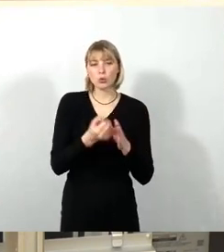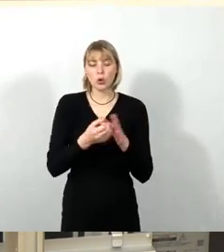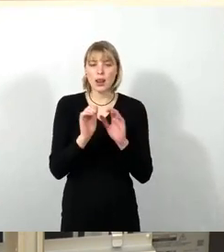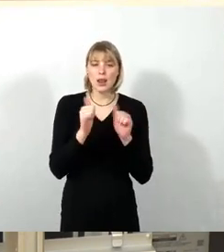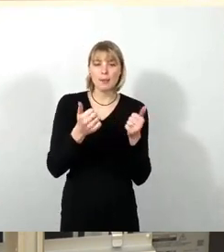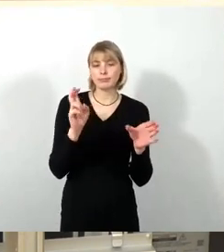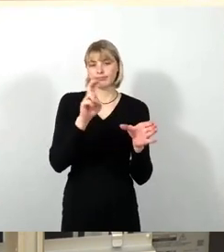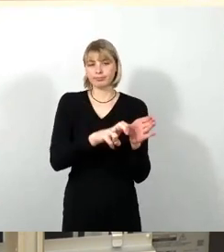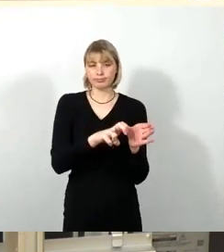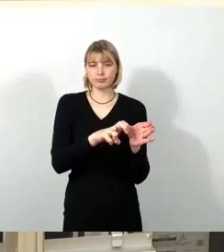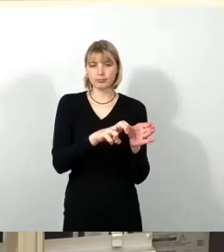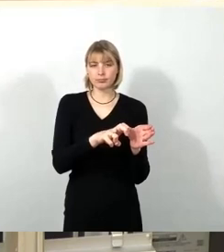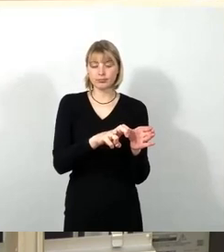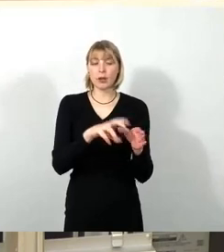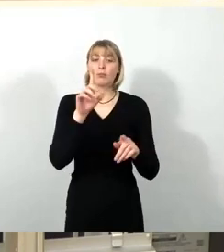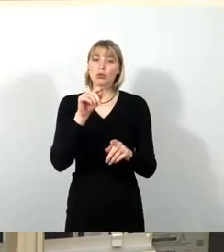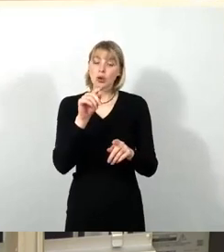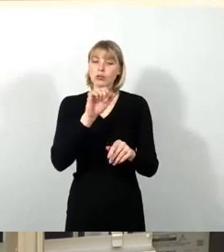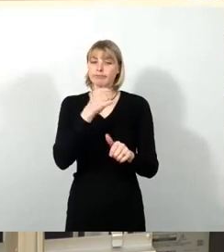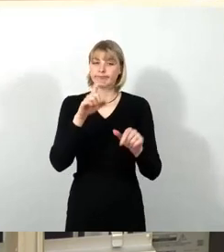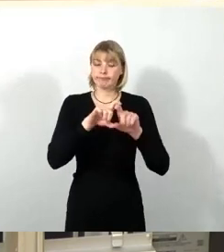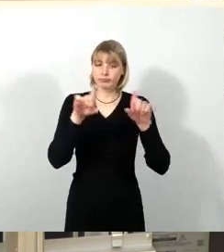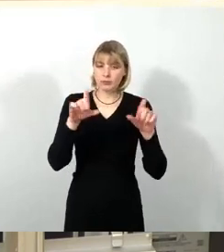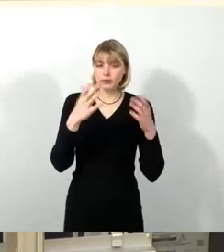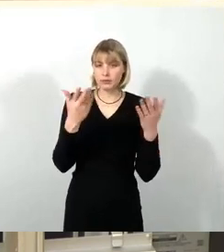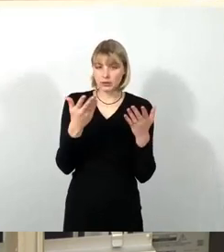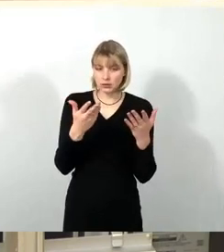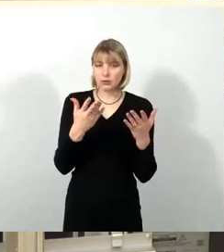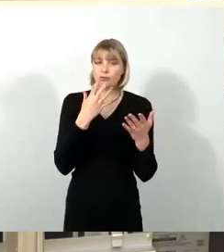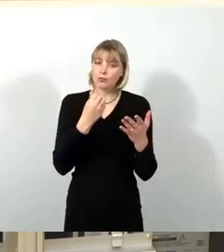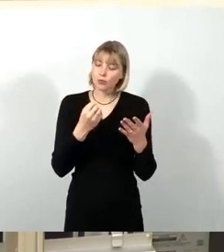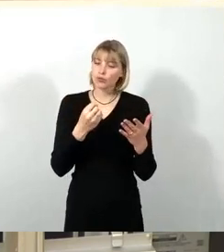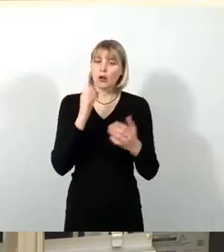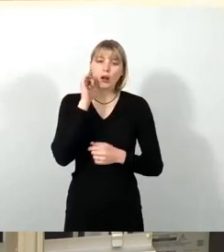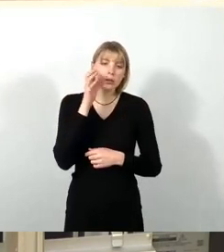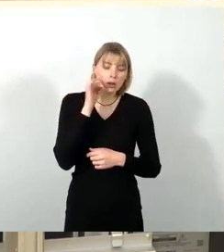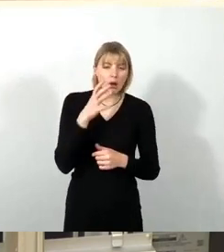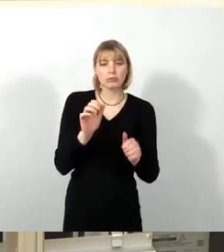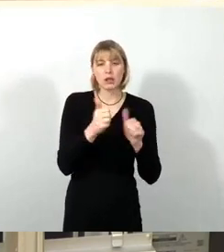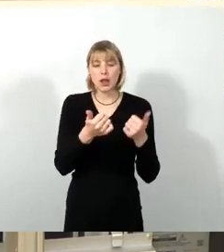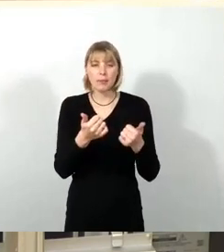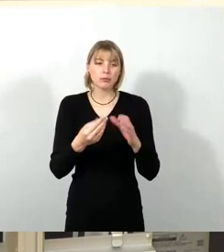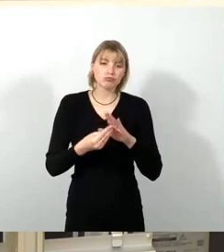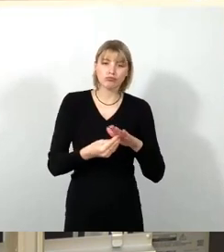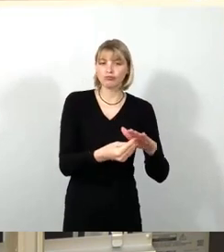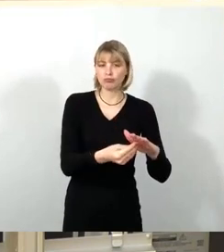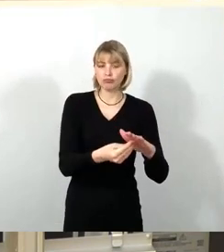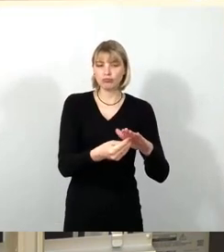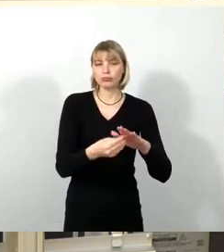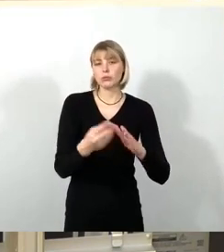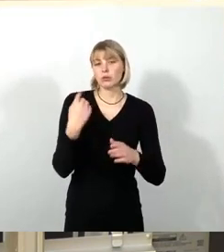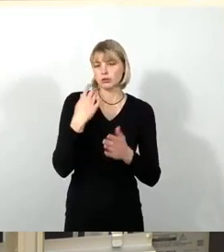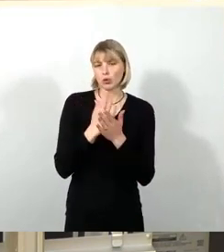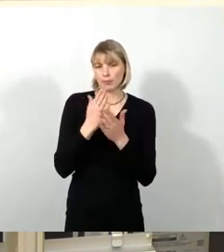also primär um die Unterstützung im täglichen Leben. Dazu zählt zum Beispiel der ÖPNV, das Beispiel wurde schon genannt, oder ein